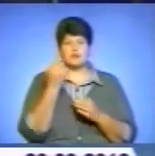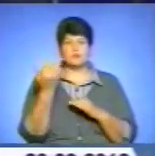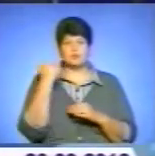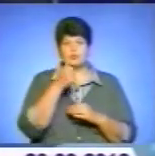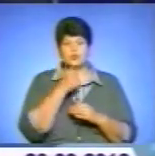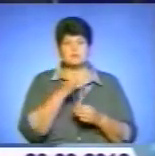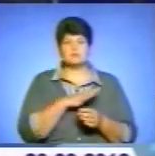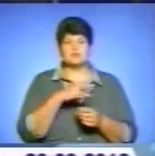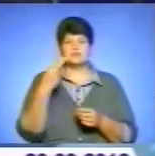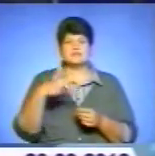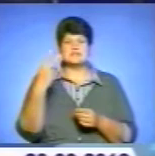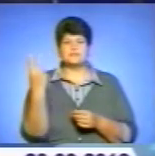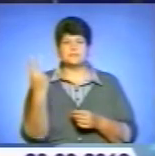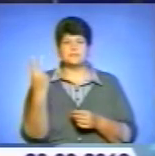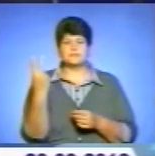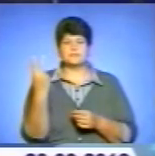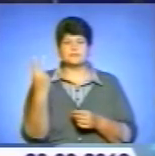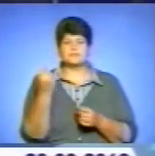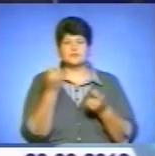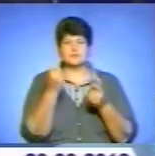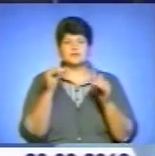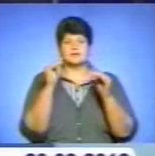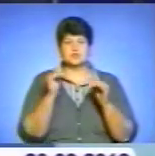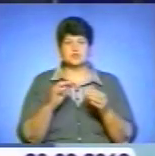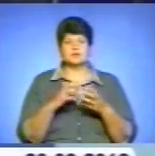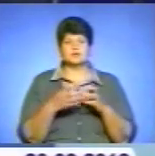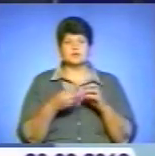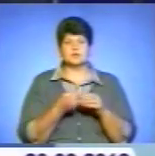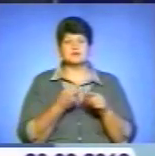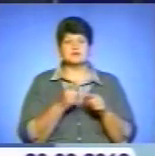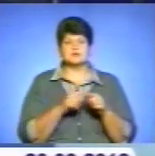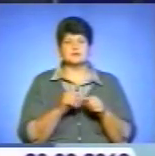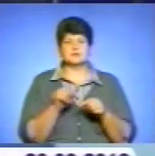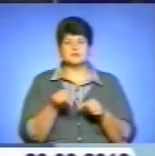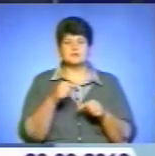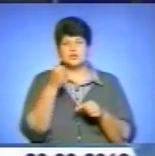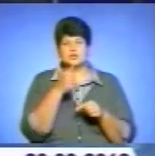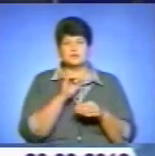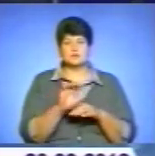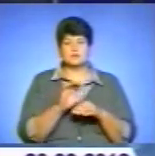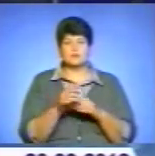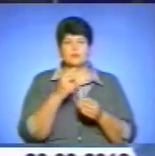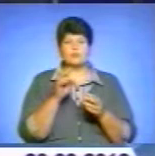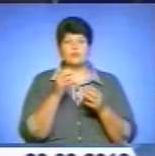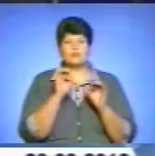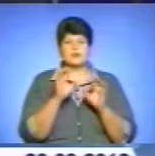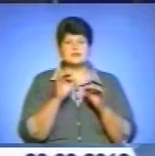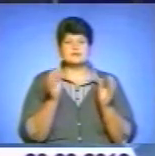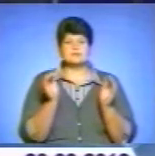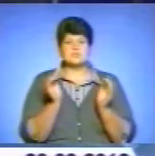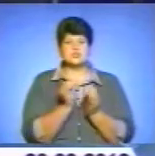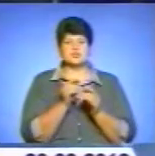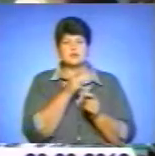учасників було 22. Дещо нижчий результат цьогорічних випускників пояснюють зменшенням термінів підготовки до